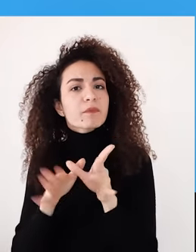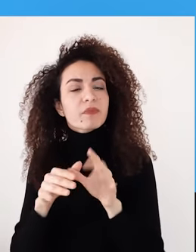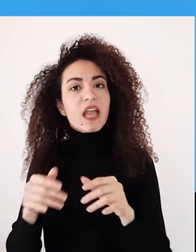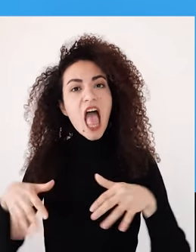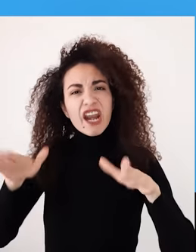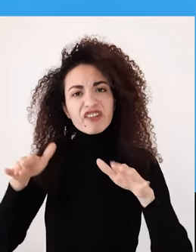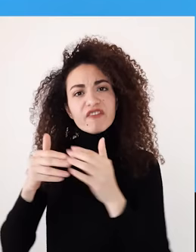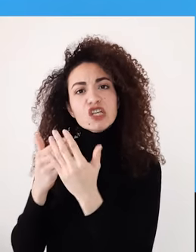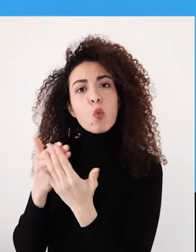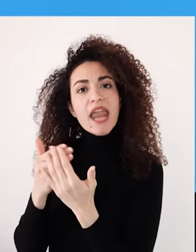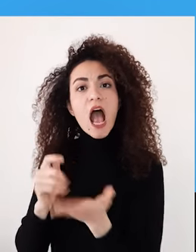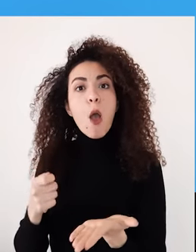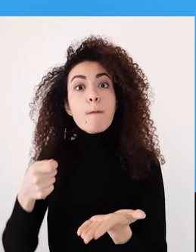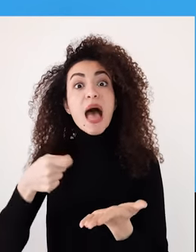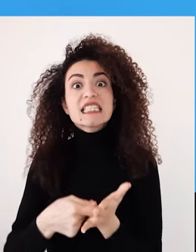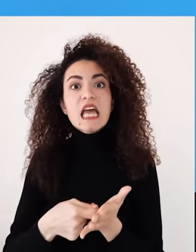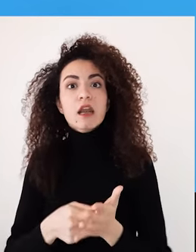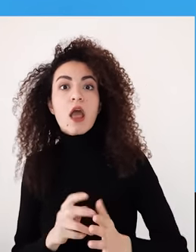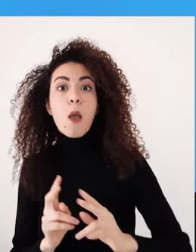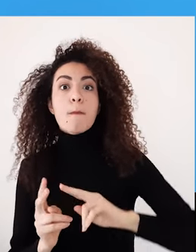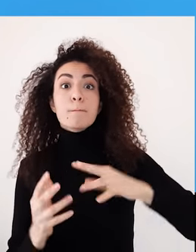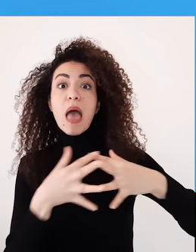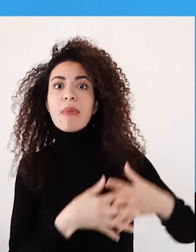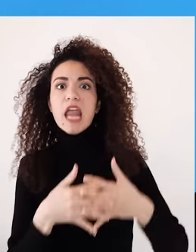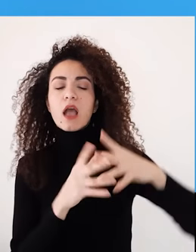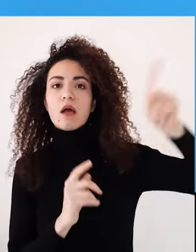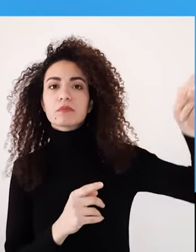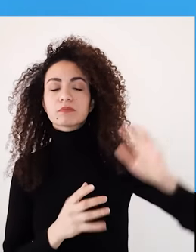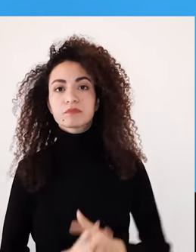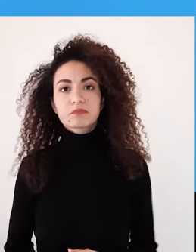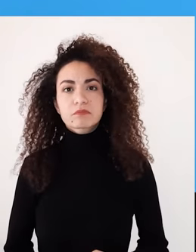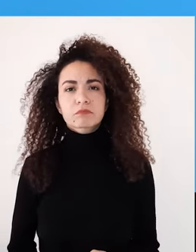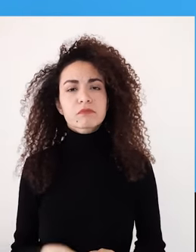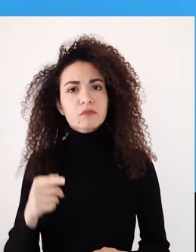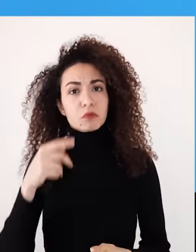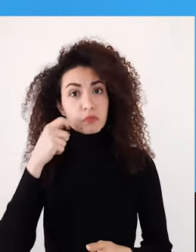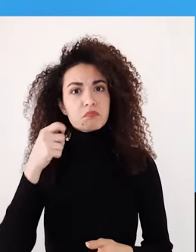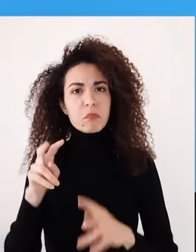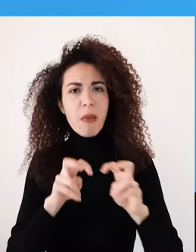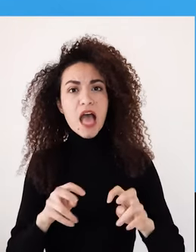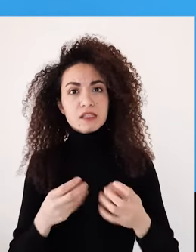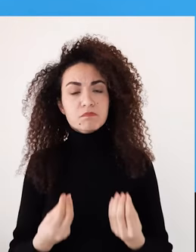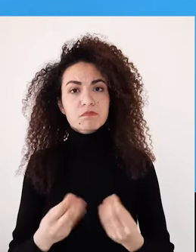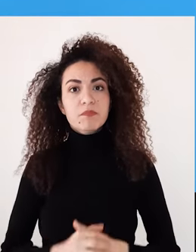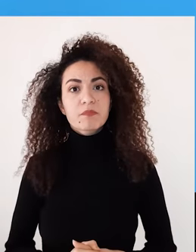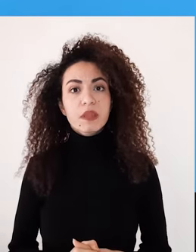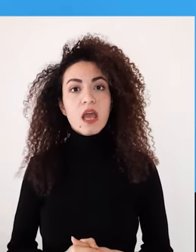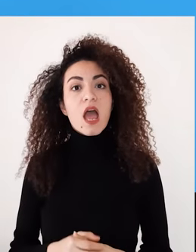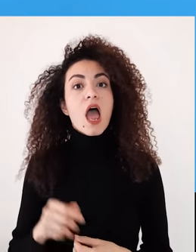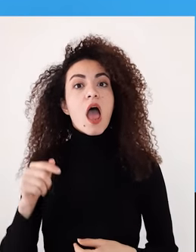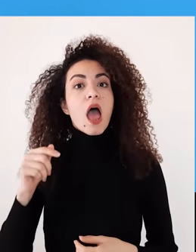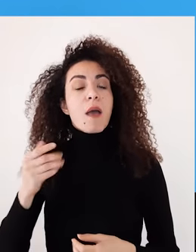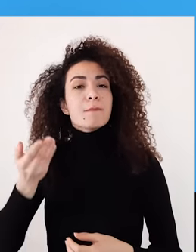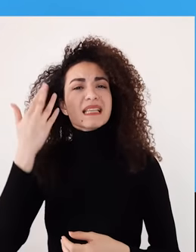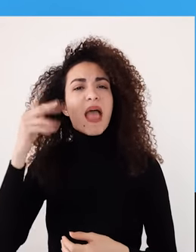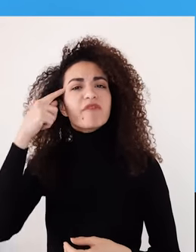هاي الدراسة وضعت تساؤل على علم الفيزياء الكلاسيكي اللي بقول عكس لورنز أنه نتيجة عمل ما هي